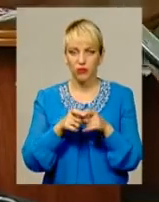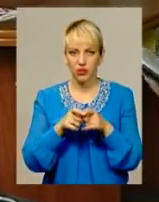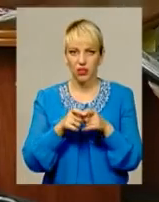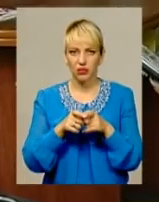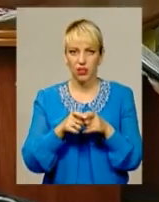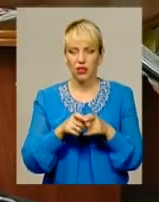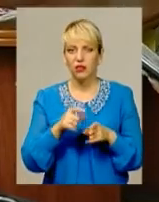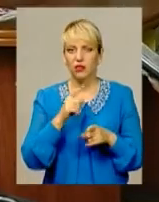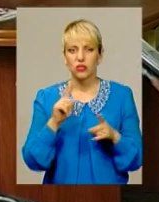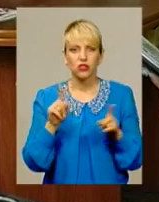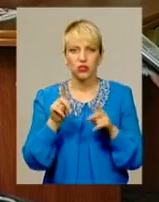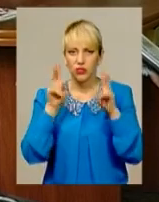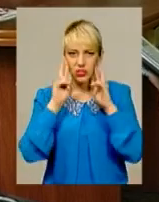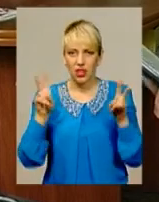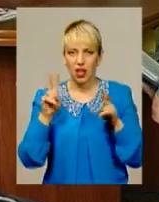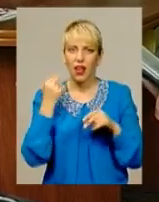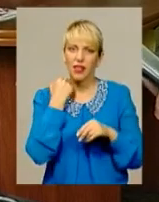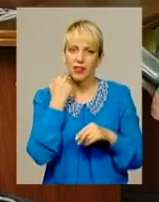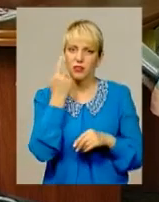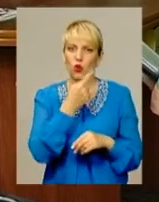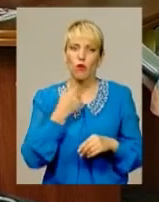відео, відео, відео.